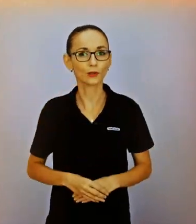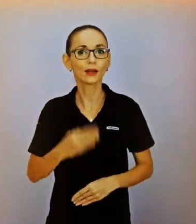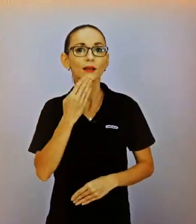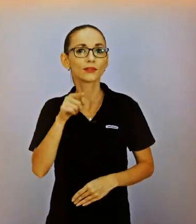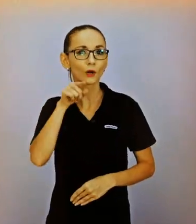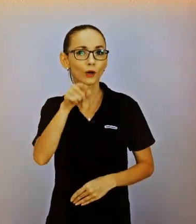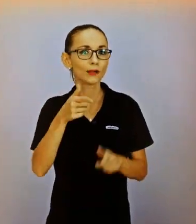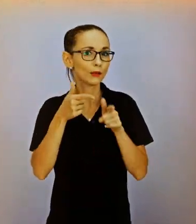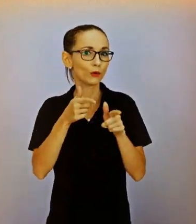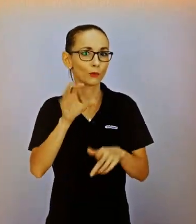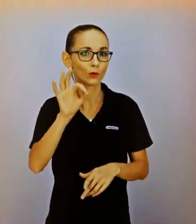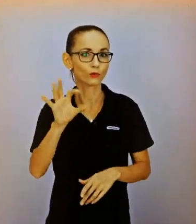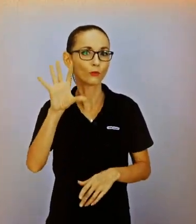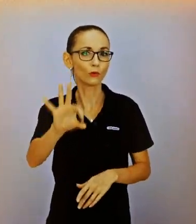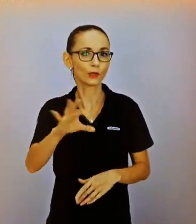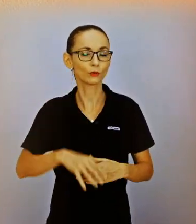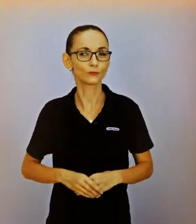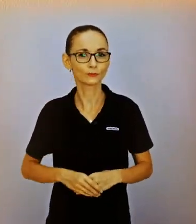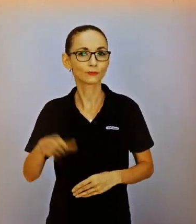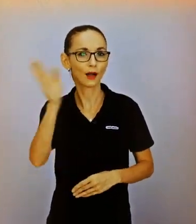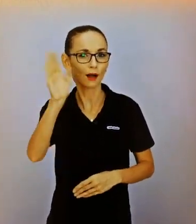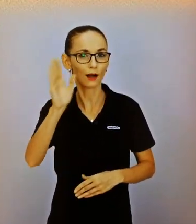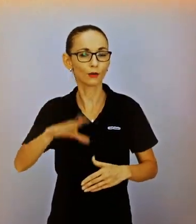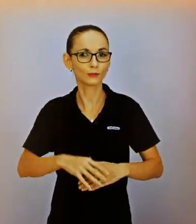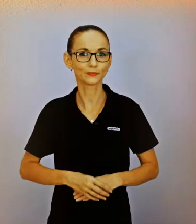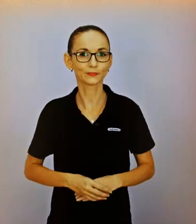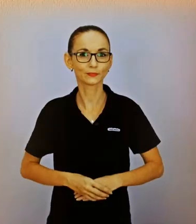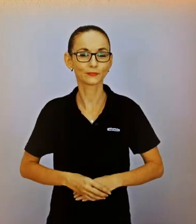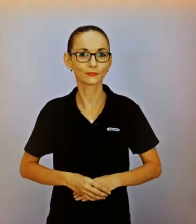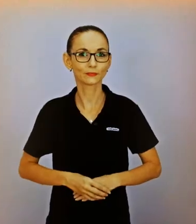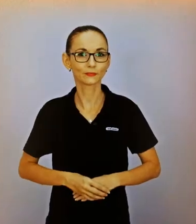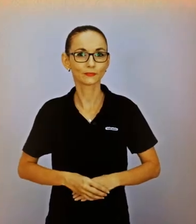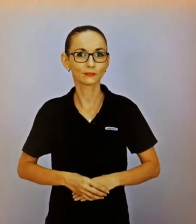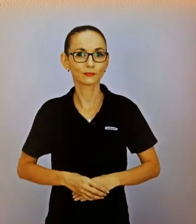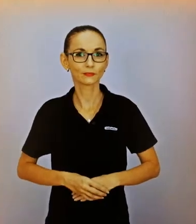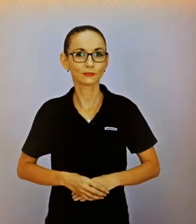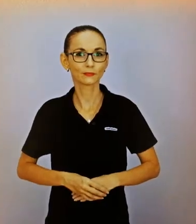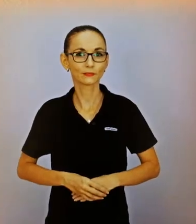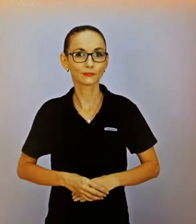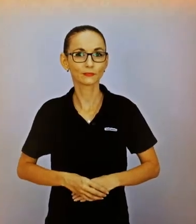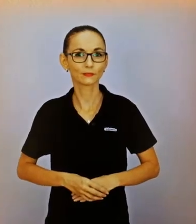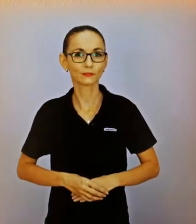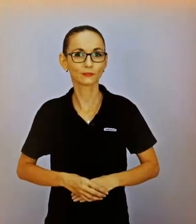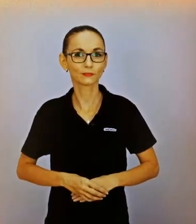našej stránke nájdete aj dačnouský formulár. Ďakujeme za každé euro a nezostávajte sa.